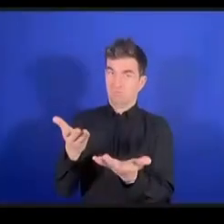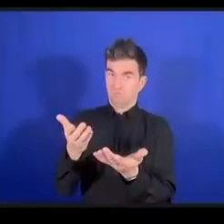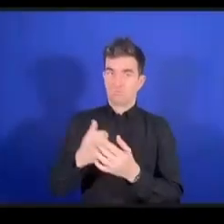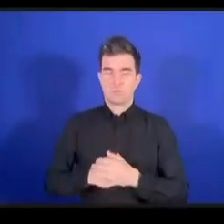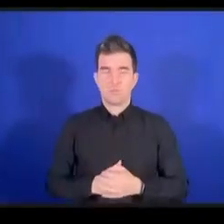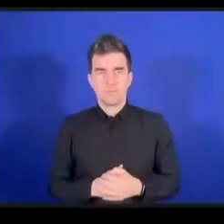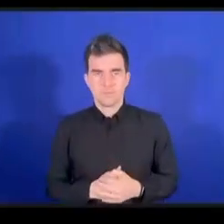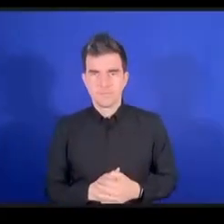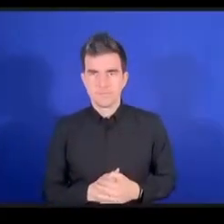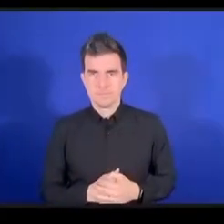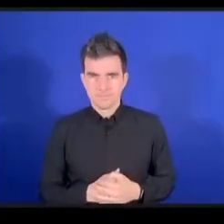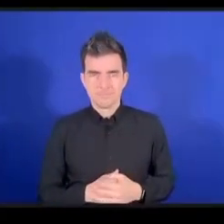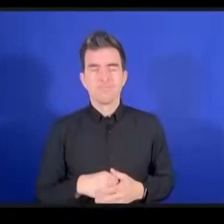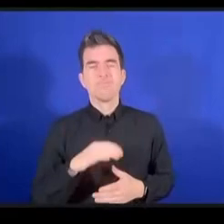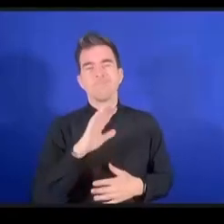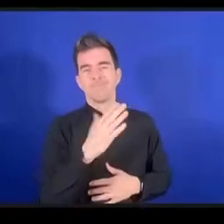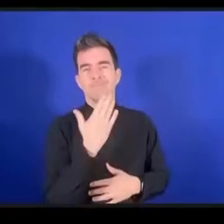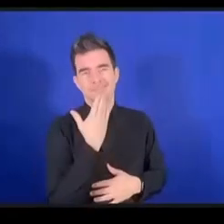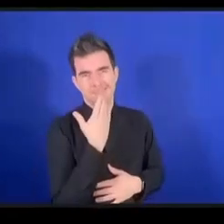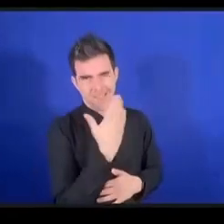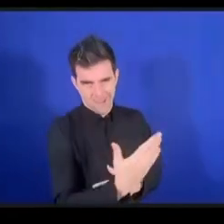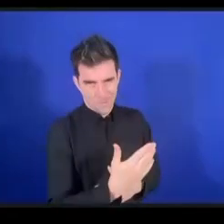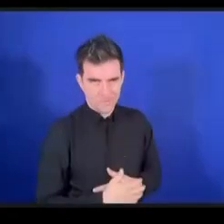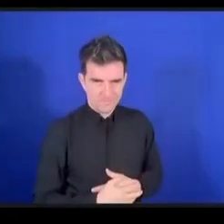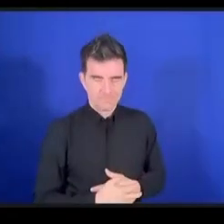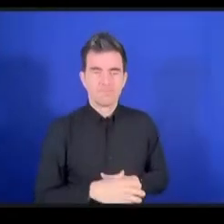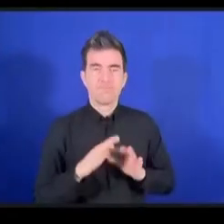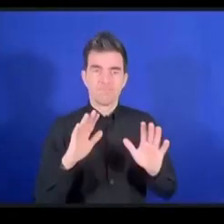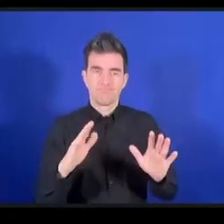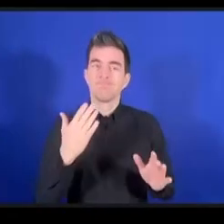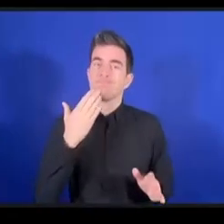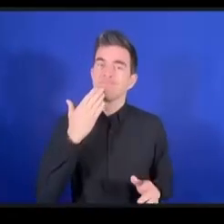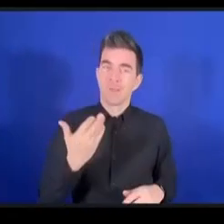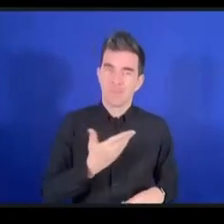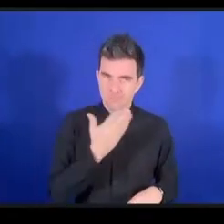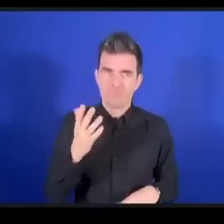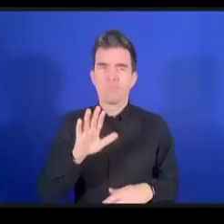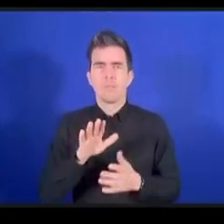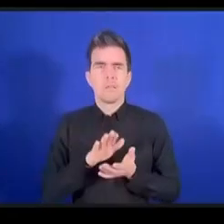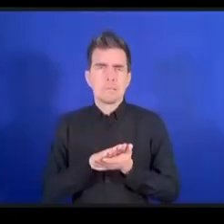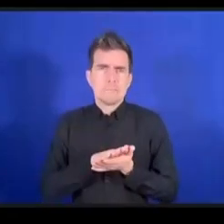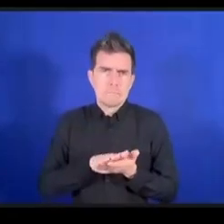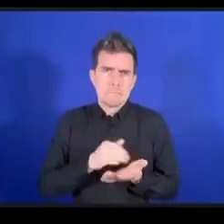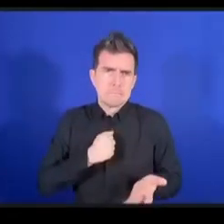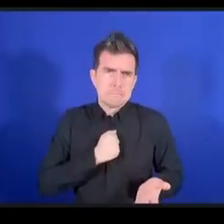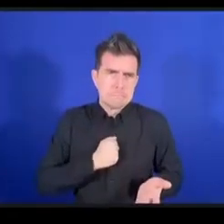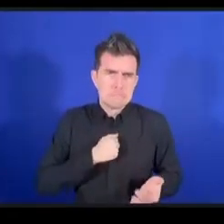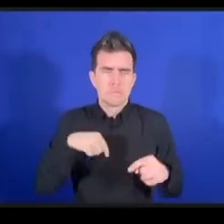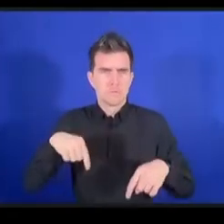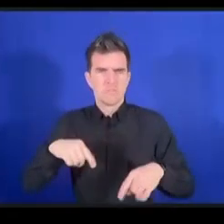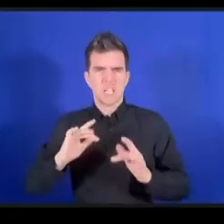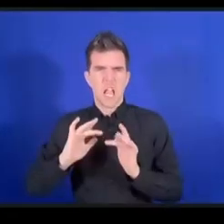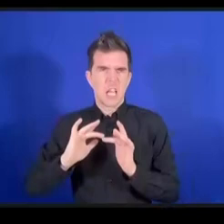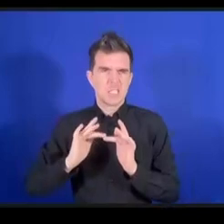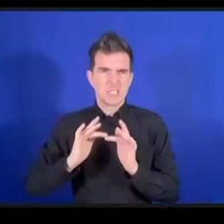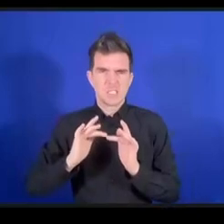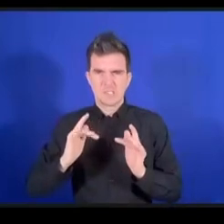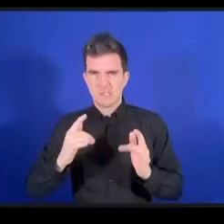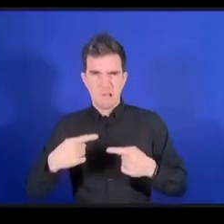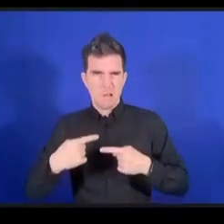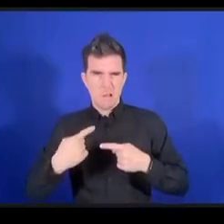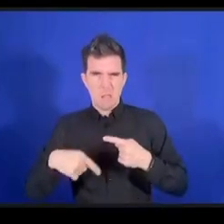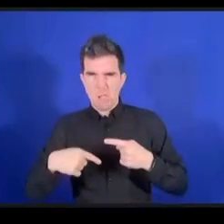وآسف على سوء الاتصال الكمبيوتر هو الذي فرض علي أن